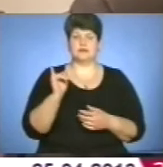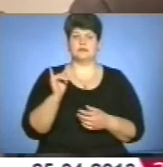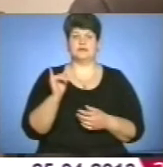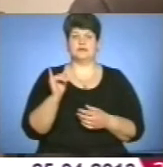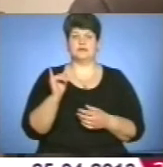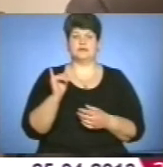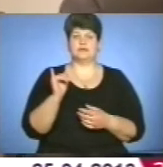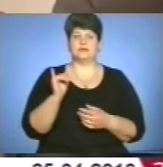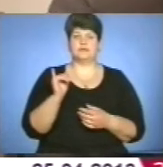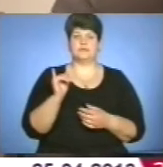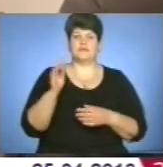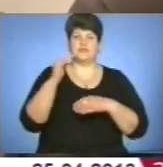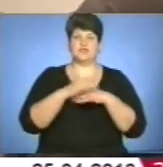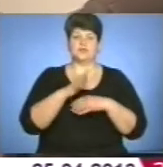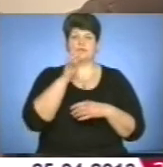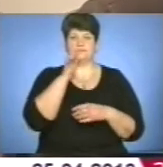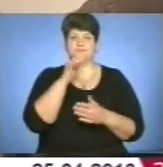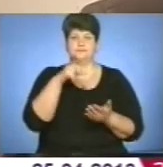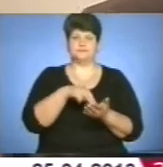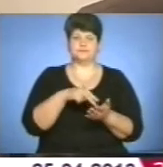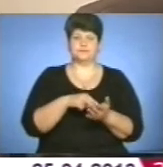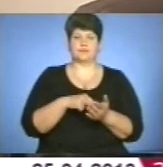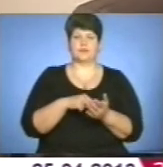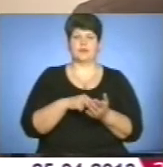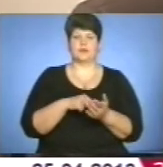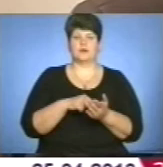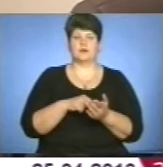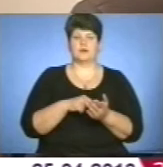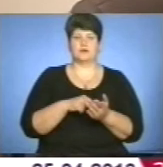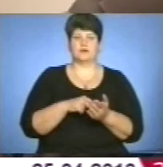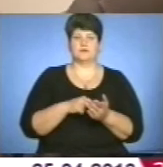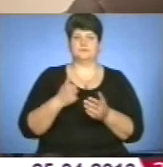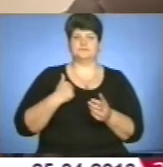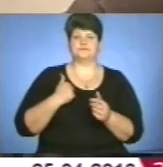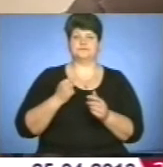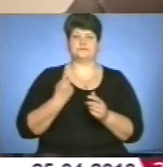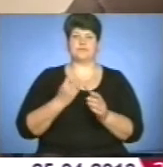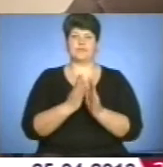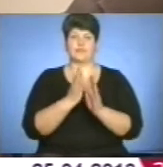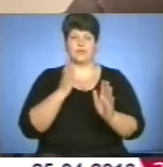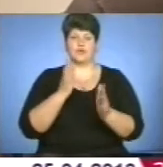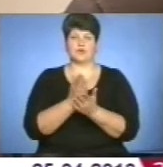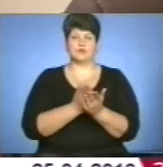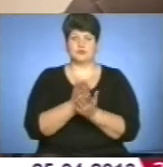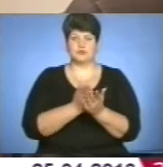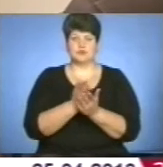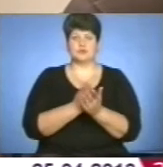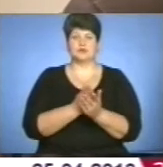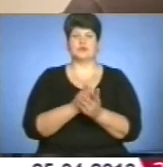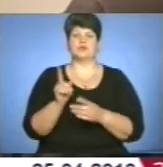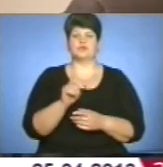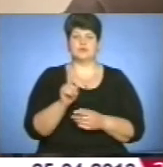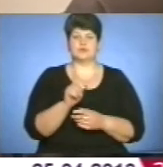І в вечірній час виставляємо наряди патрульної служби. Зробимо на розстановку осіл і засобів гарнізону, що до